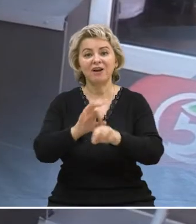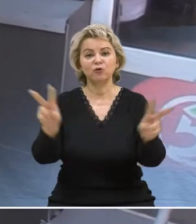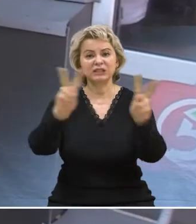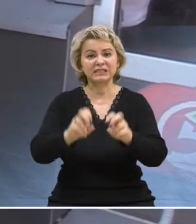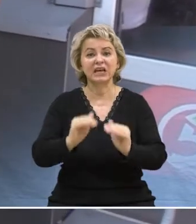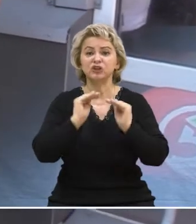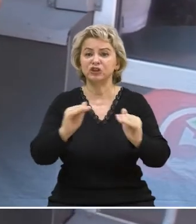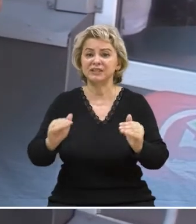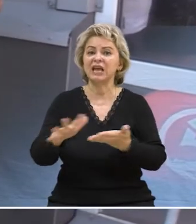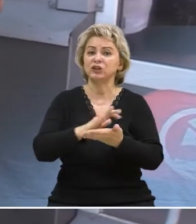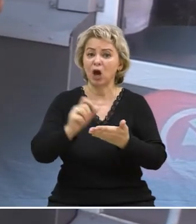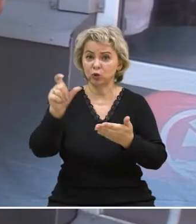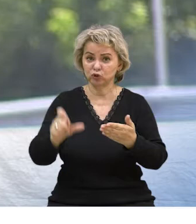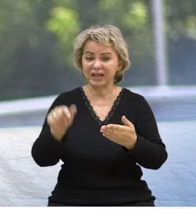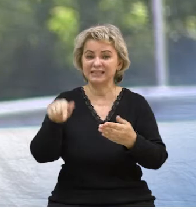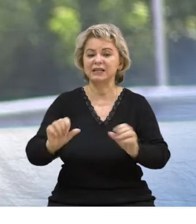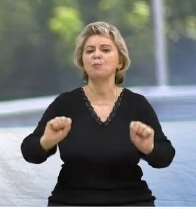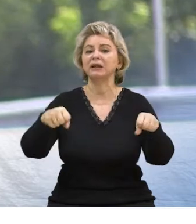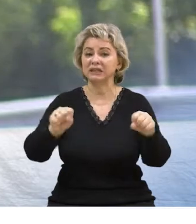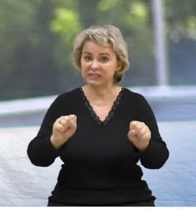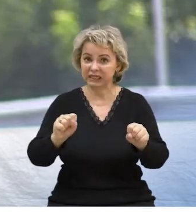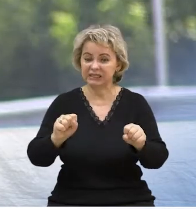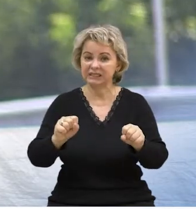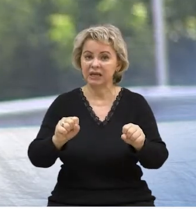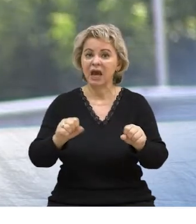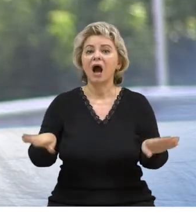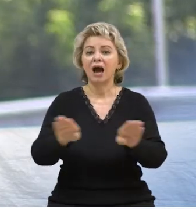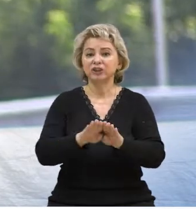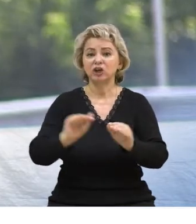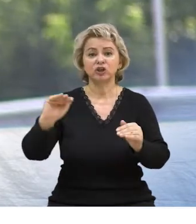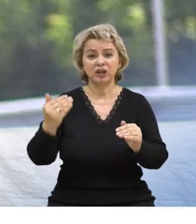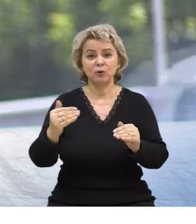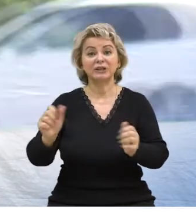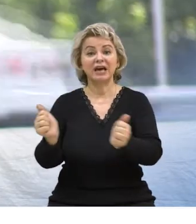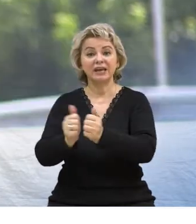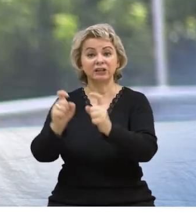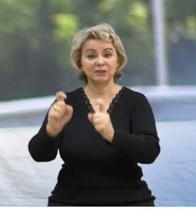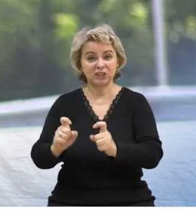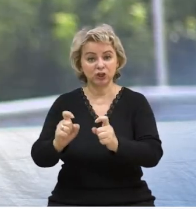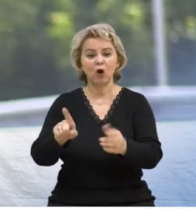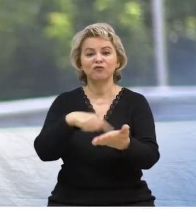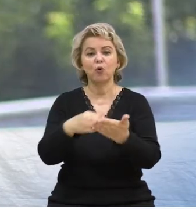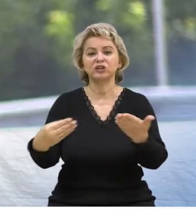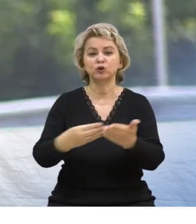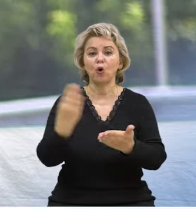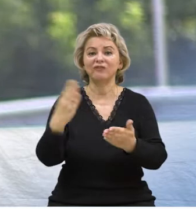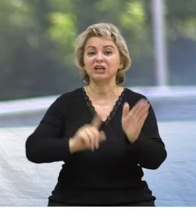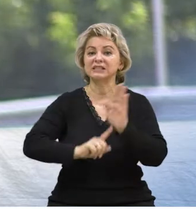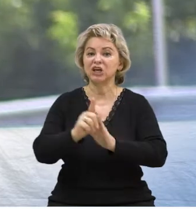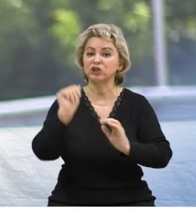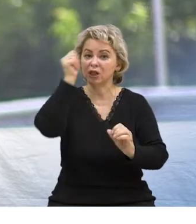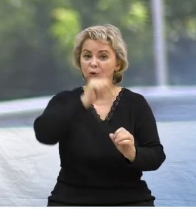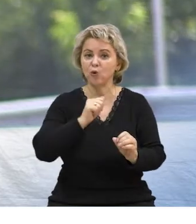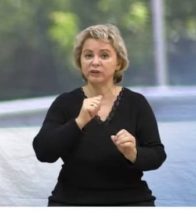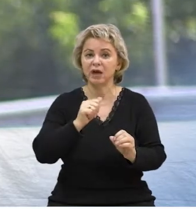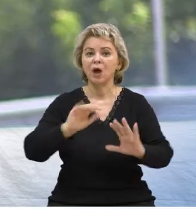проводятся рейды. Несовершеннолетний нарушитель ПДД, мотоциклист, а также ребенок-пассажир. В городе Новошахтинске